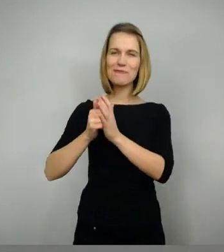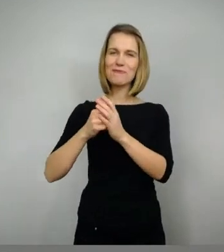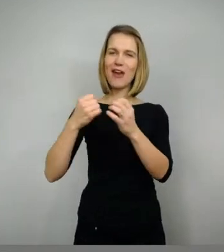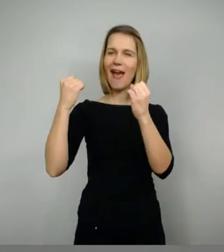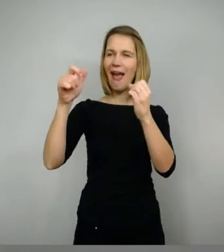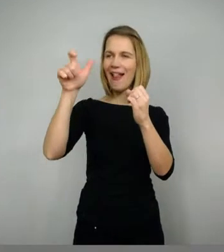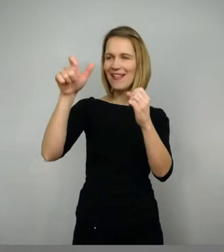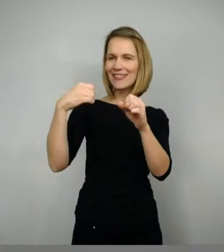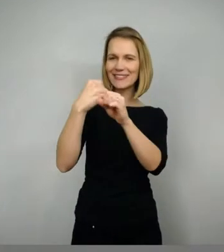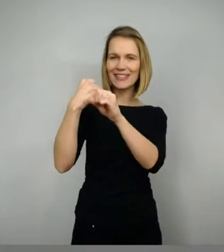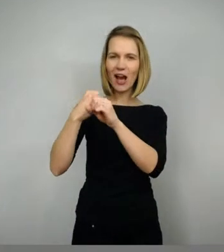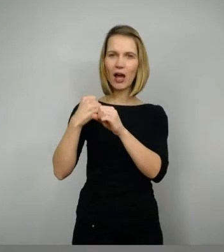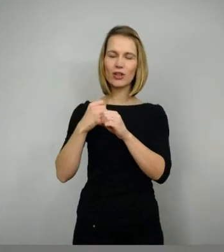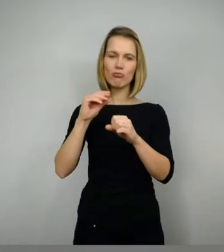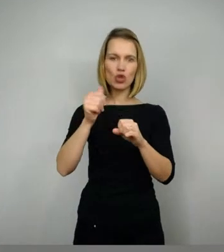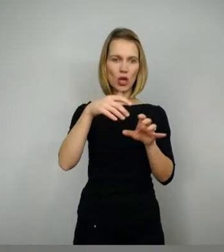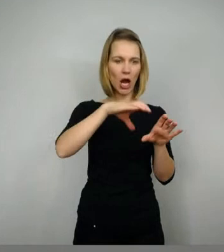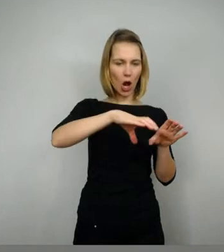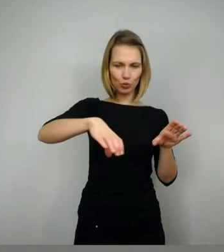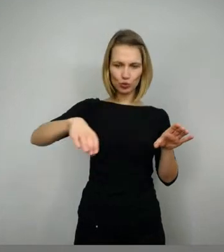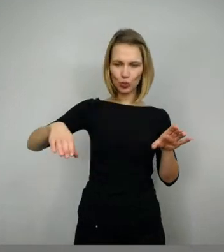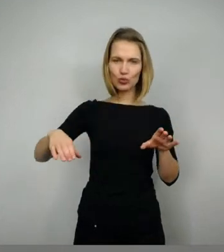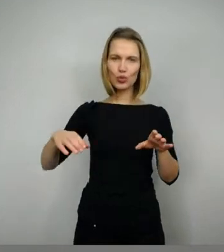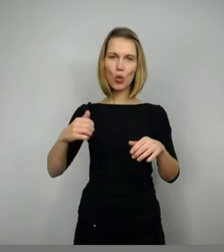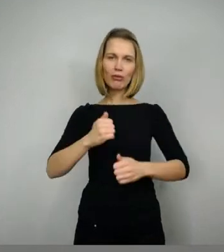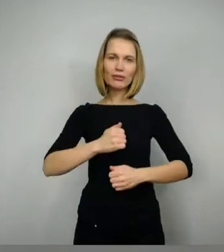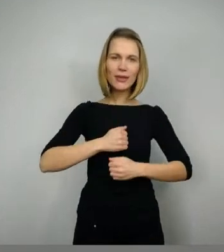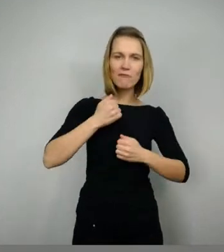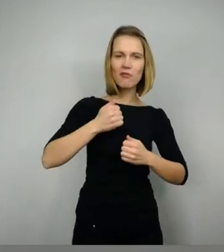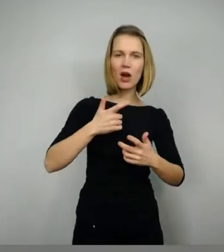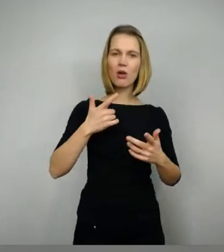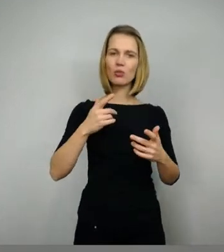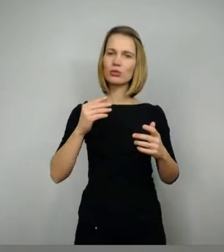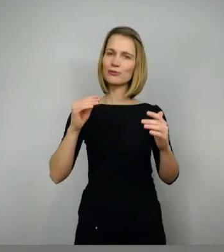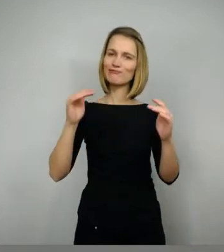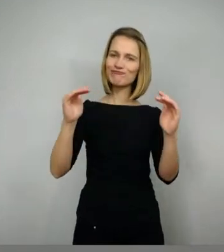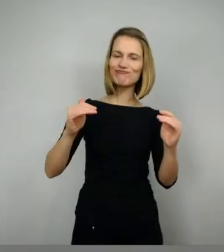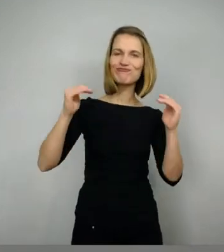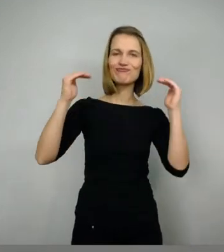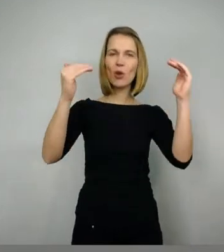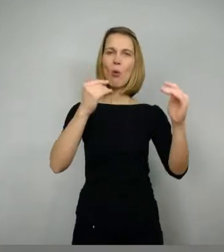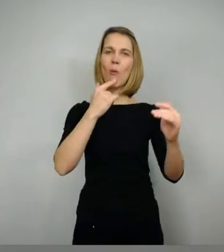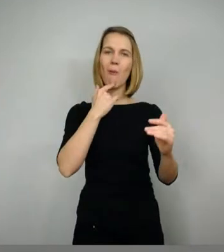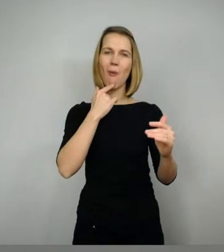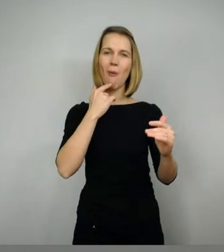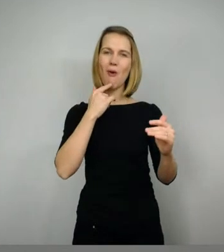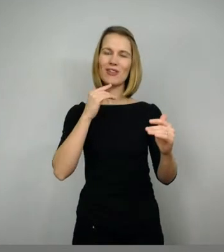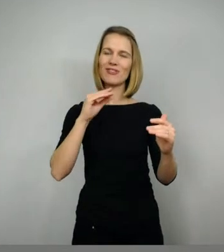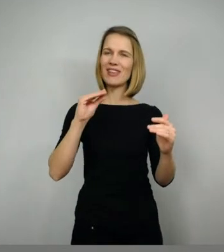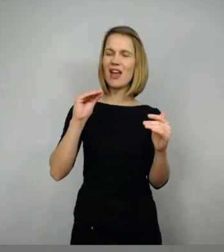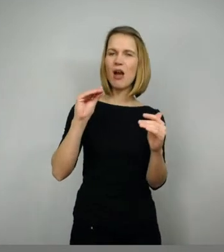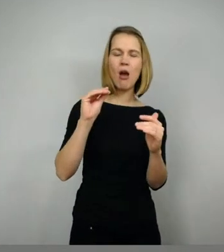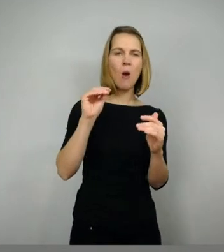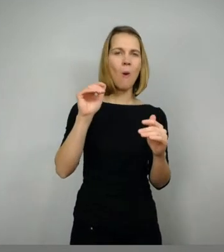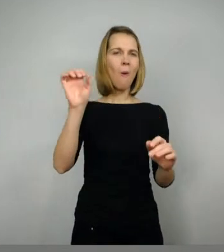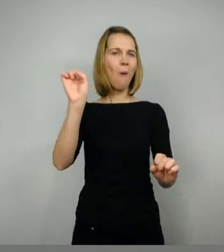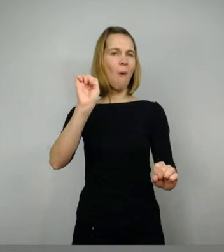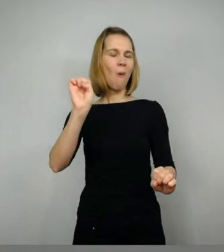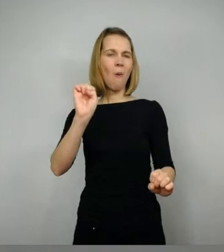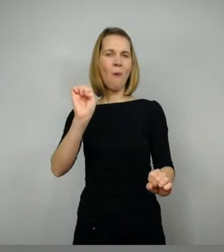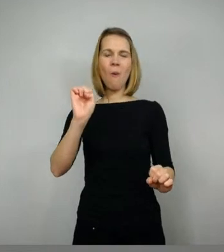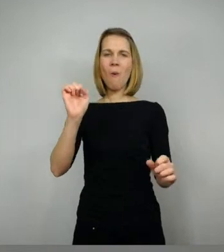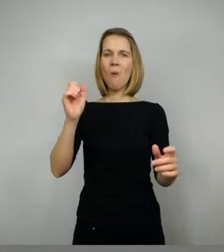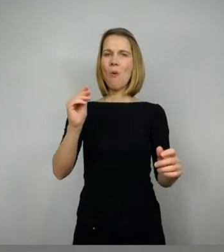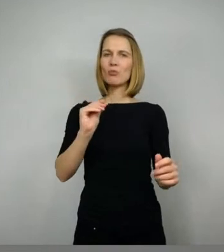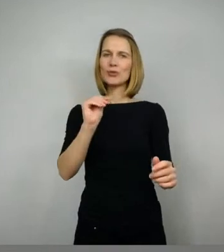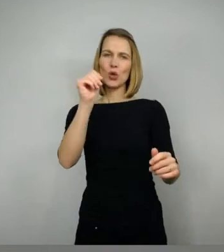sie sind tapfer und vor allem zeichnet sie eben diese Exorbitanz aus, diese Außergewöhnlichkeit gegenüber allem Normalen. Und